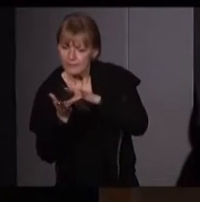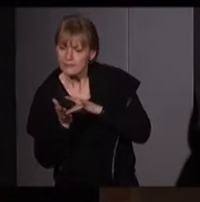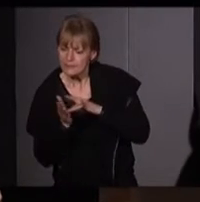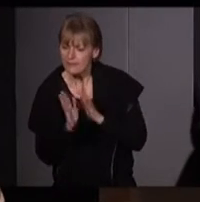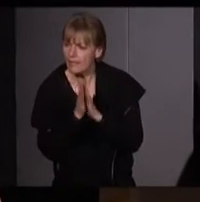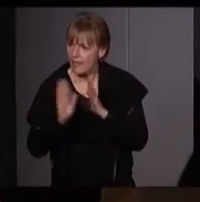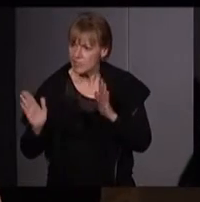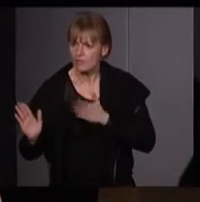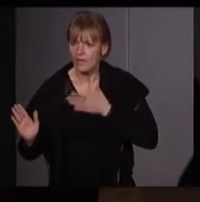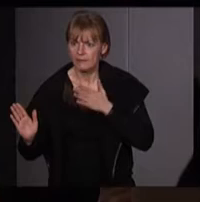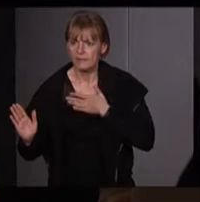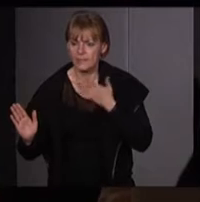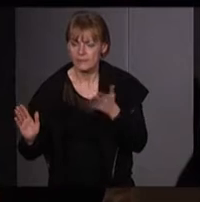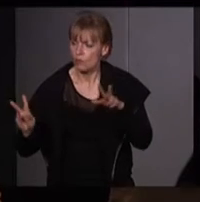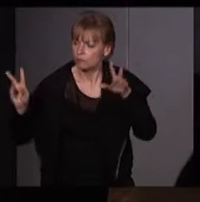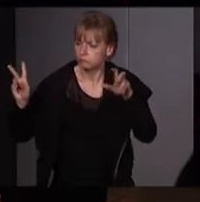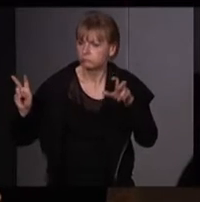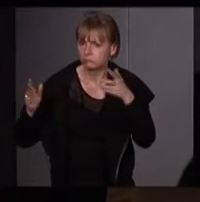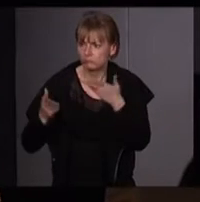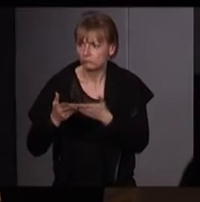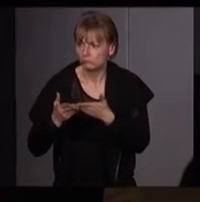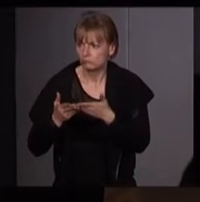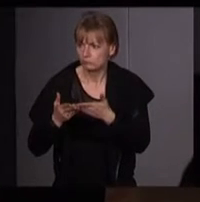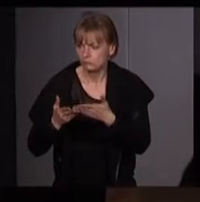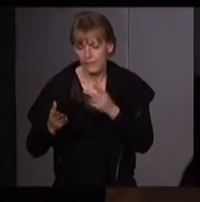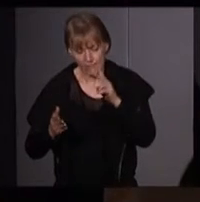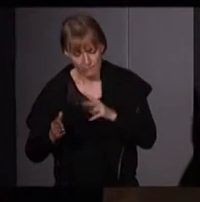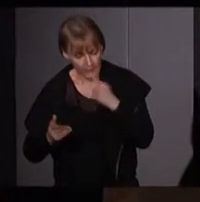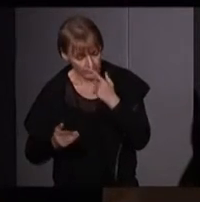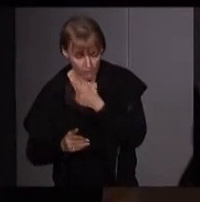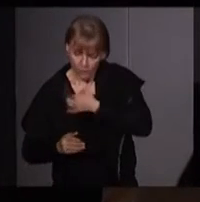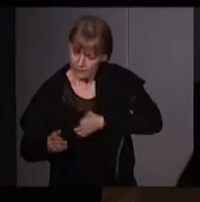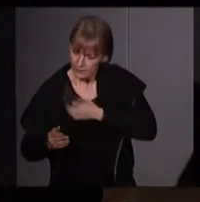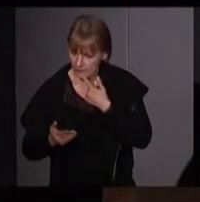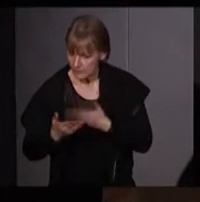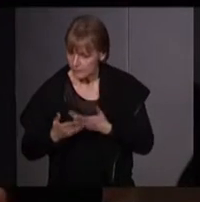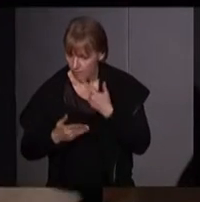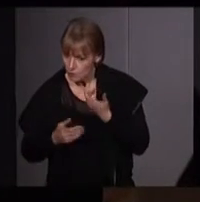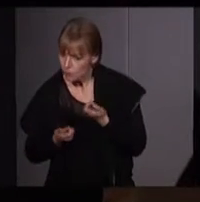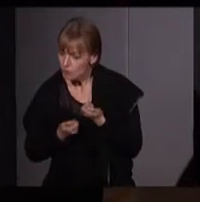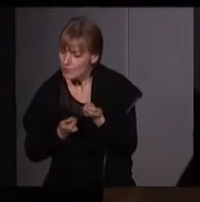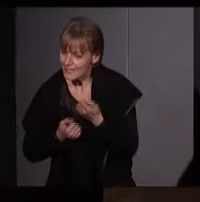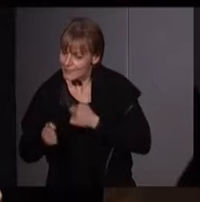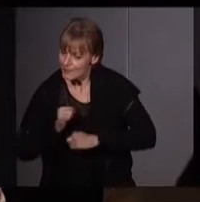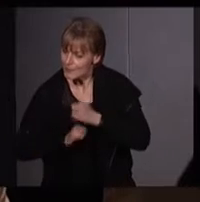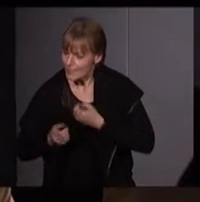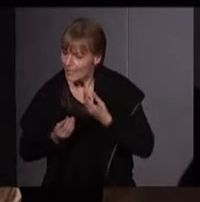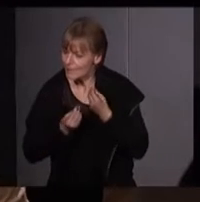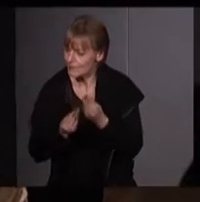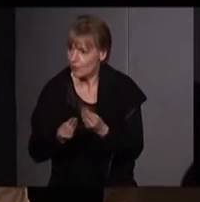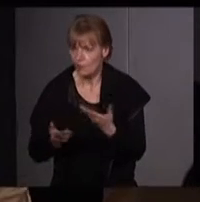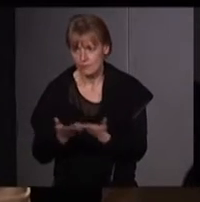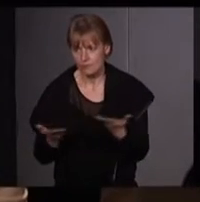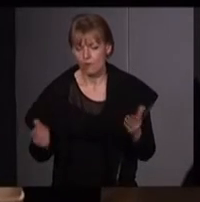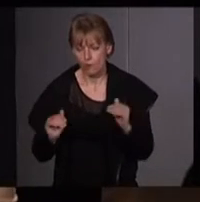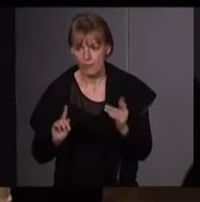intéressant, yourgreenham.com. Elles disent elles-mêmes, nous avons réussi à être une nuisance. Une nuisance, ce n'est pas rien. We'll make